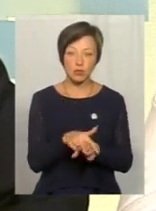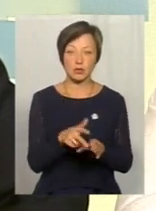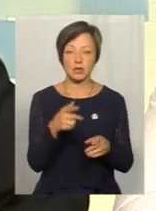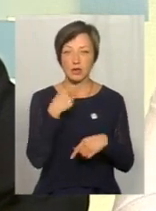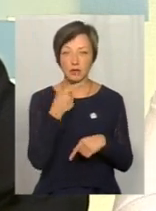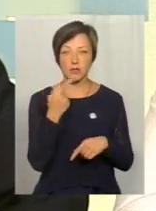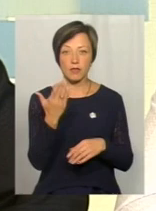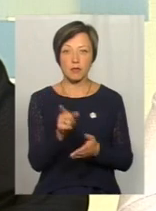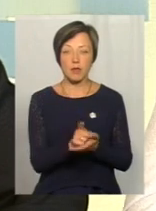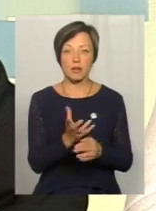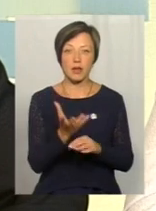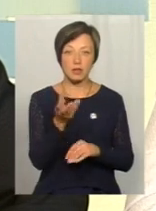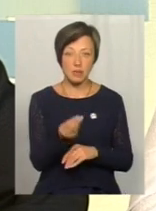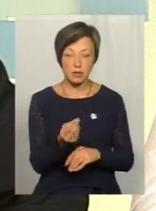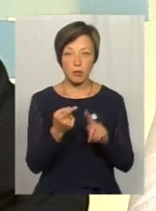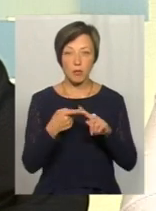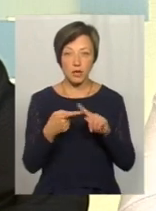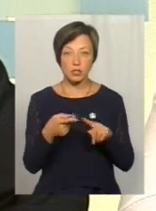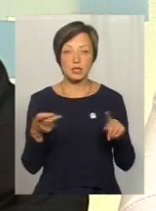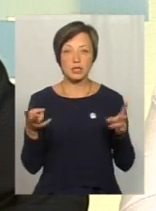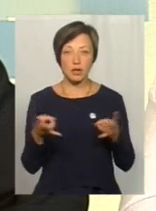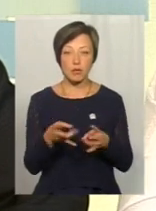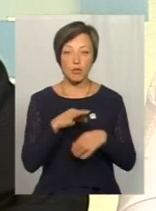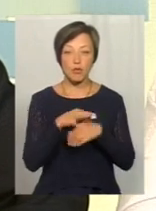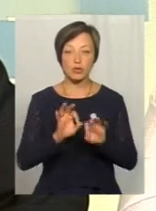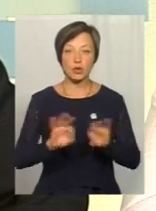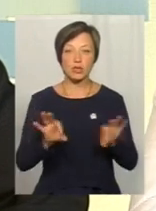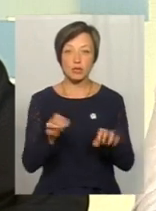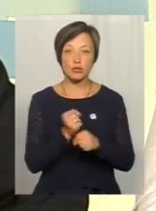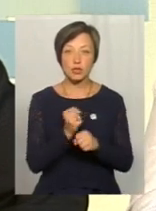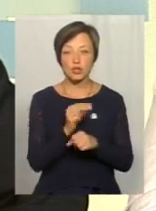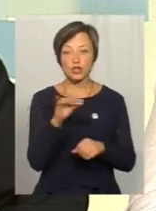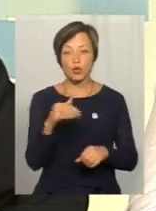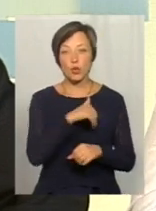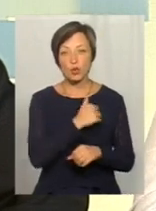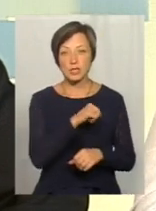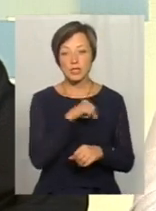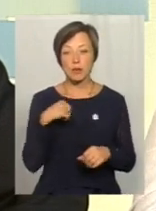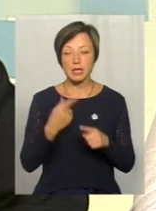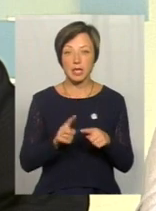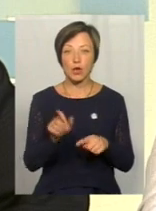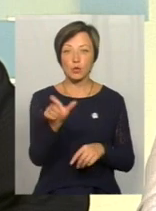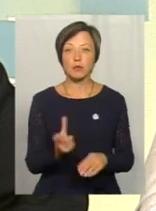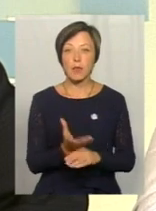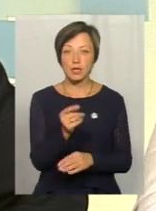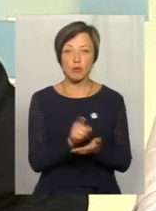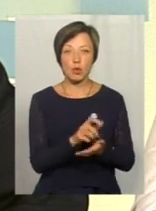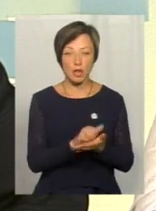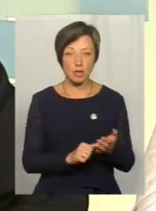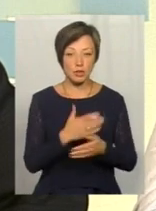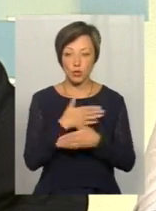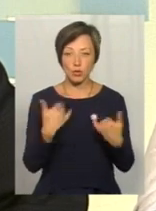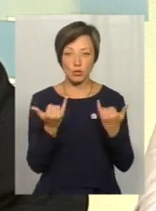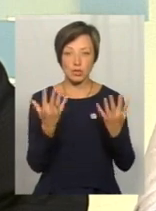кажуть, що ви маєте платити. По-перше, треба проводити роз'яснювальну роботу, чи хоче сама та людина платити ці податки. Вона не хоче на